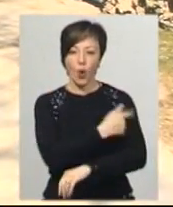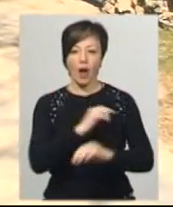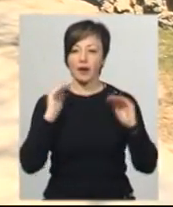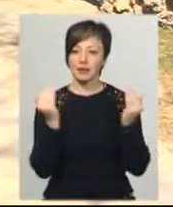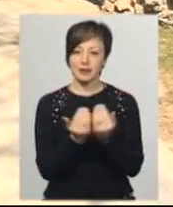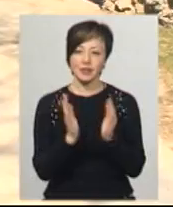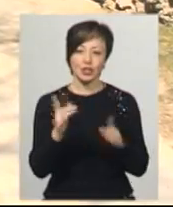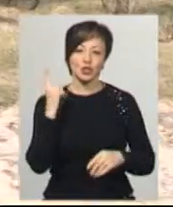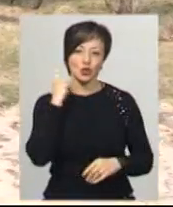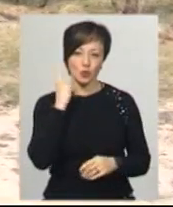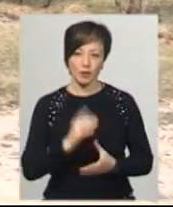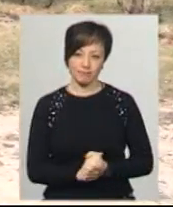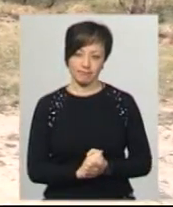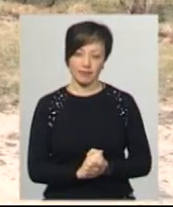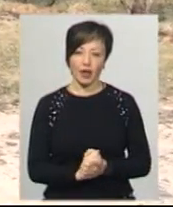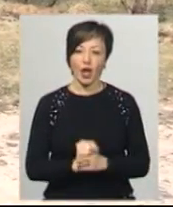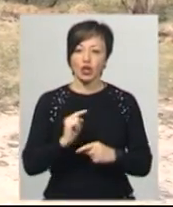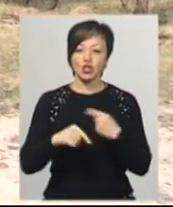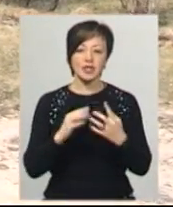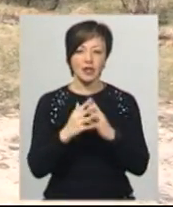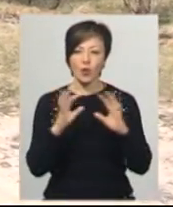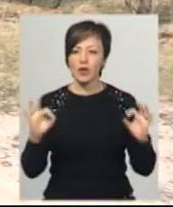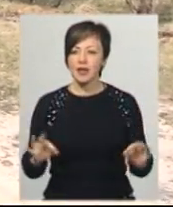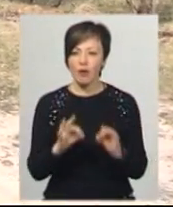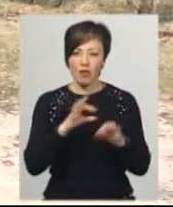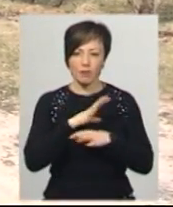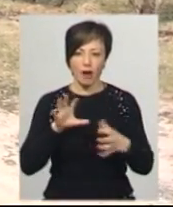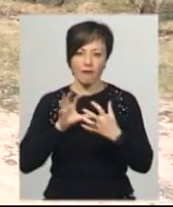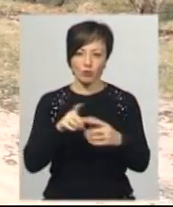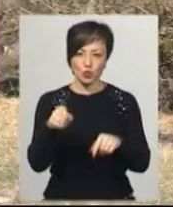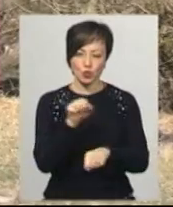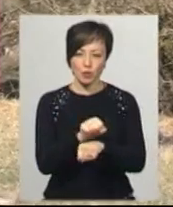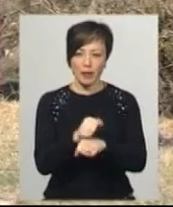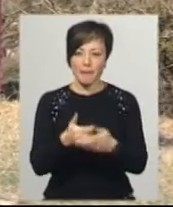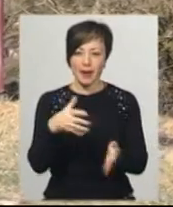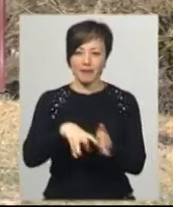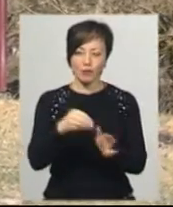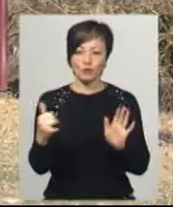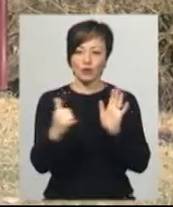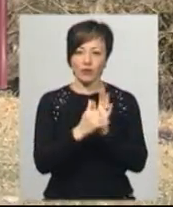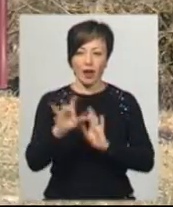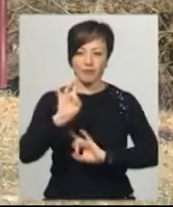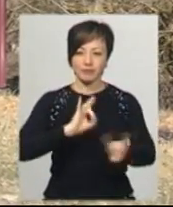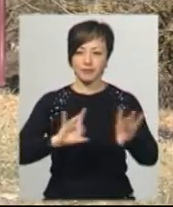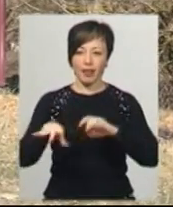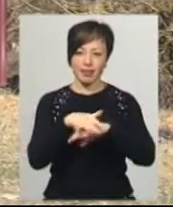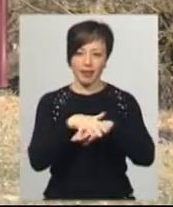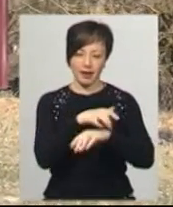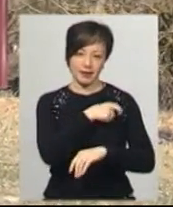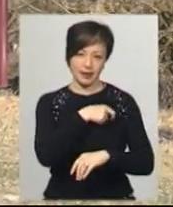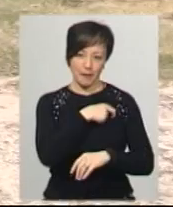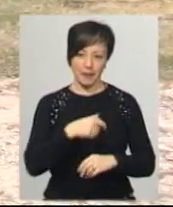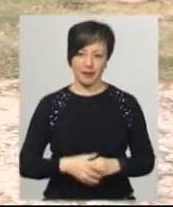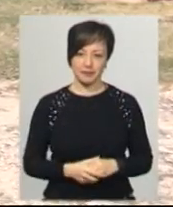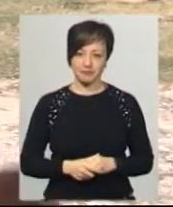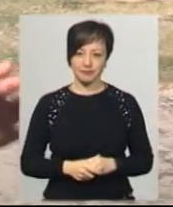лише чули. Через село ніколи не їздив рейсовий автобус, а цю зупинку перед виборами встановили піарники нардепа, каже місцевий житель Броніслав